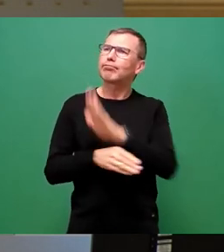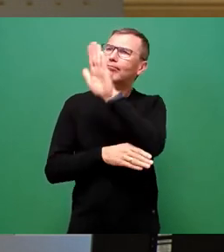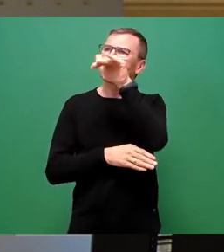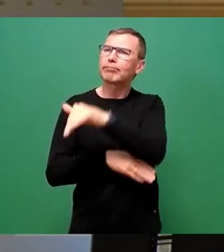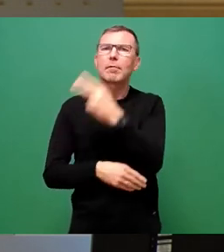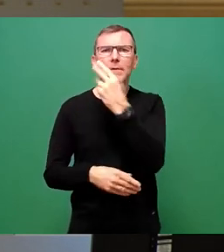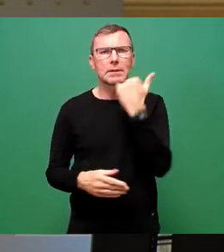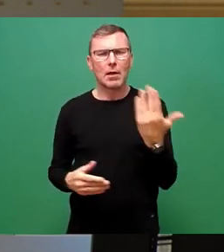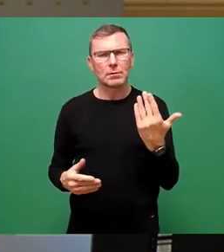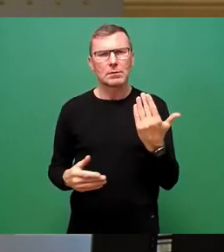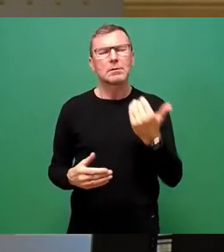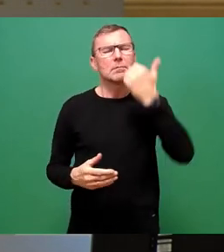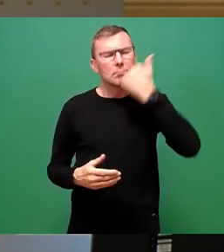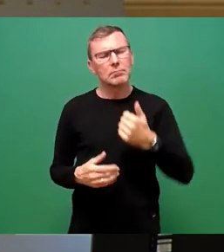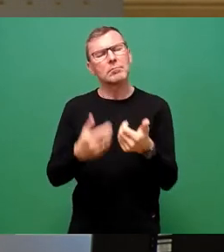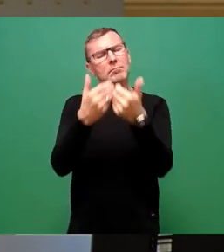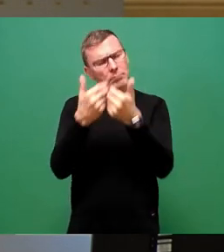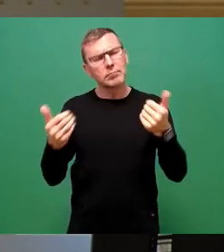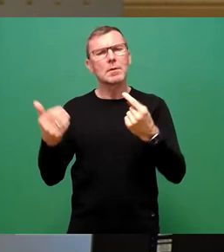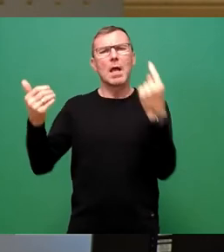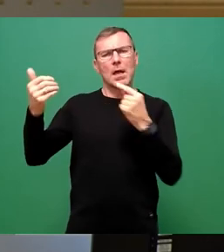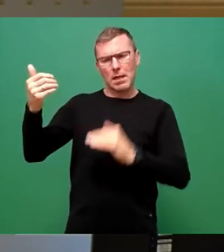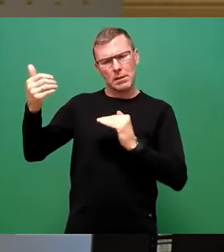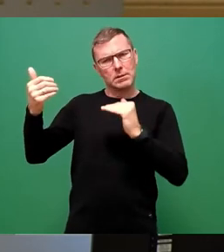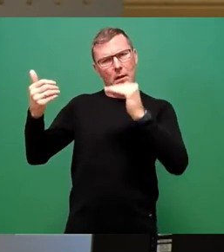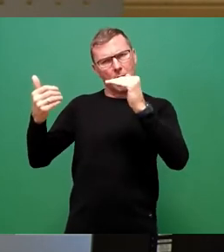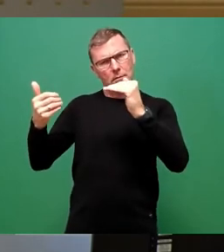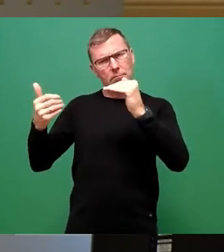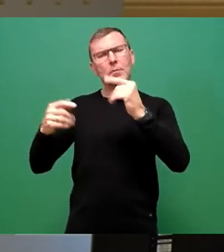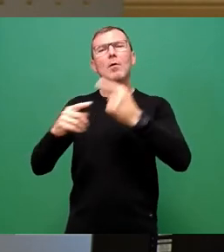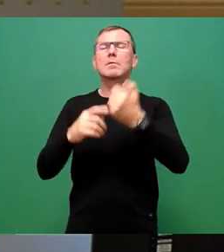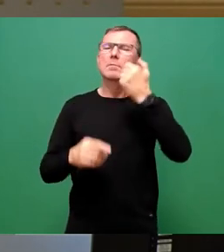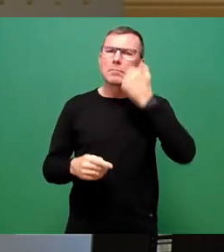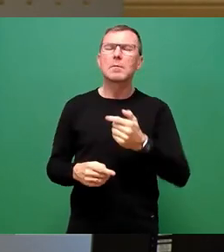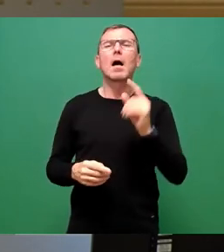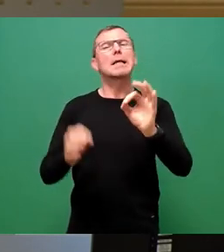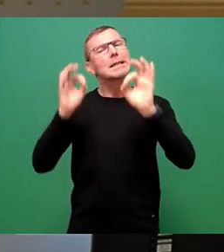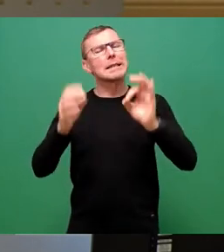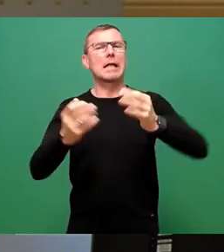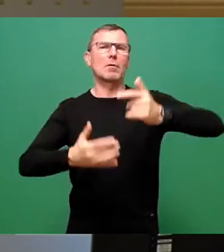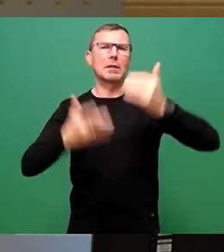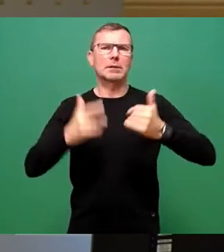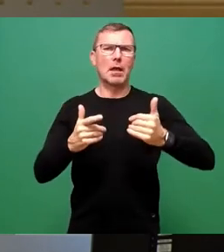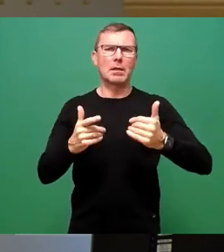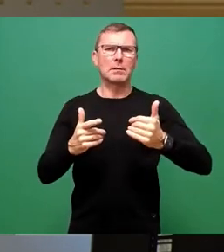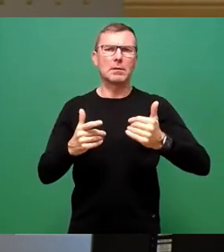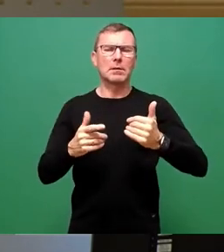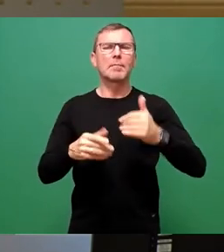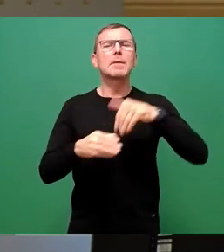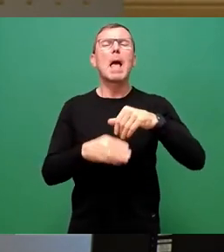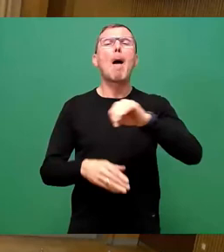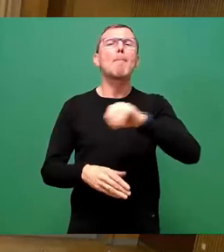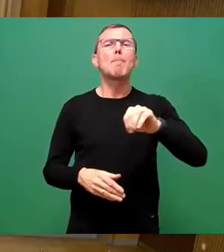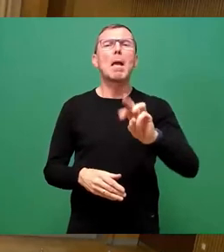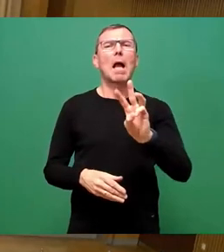schließen Sie sie jeweils nach Jahren auf und nennen Sie bitte auch absolute Zahlen in Klammern in Megawattstunden.